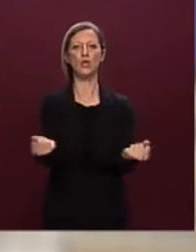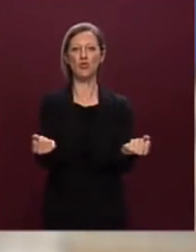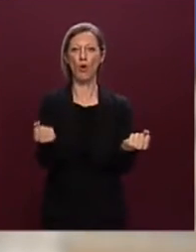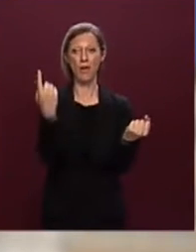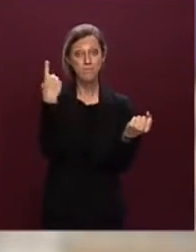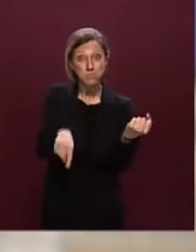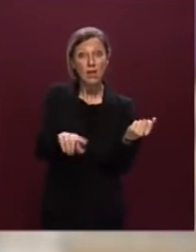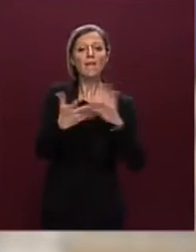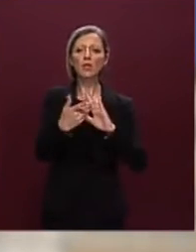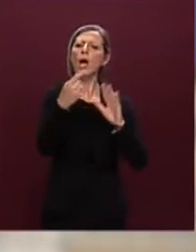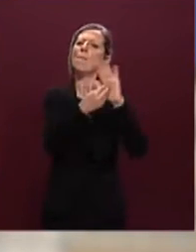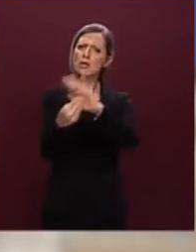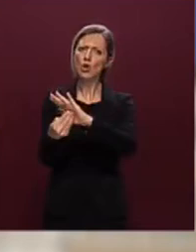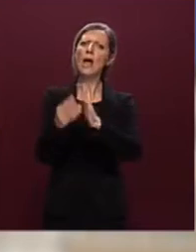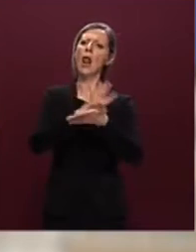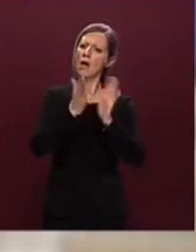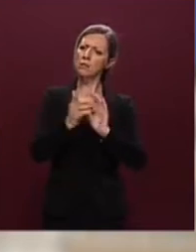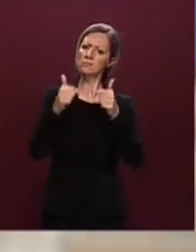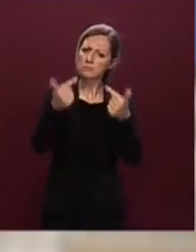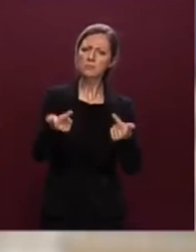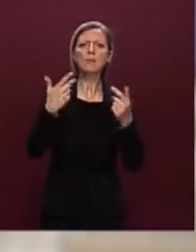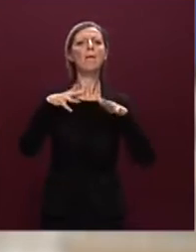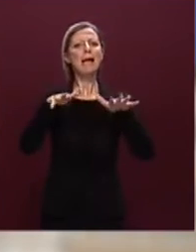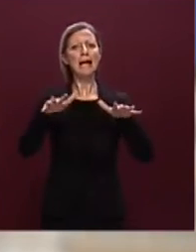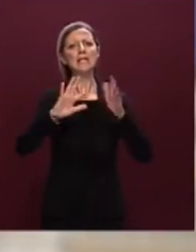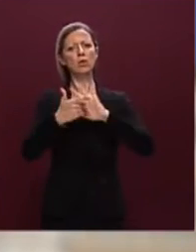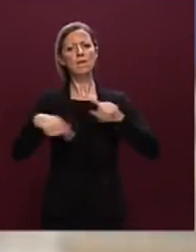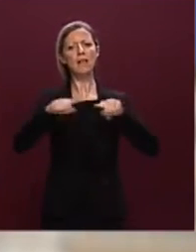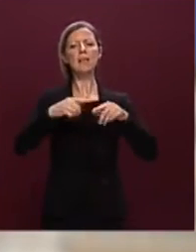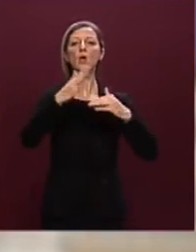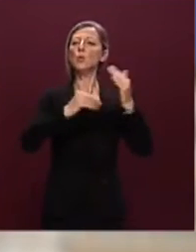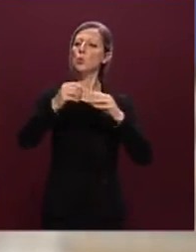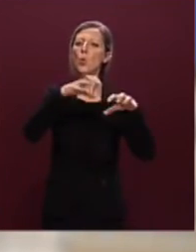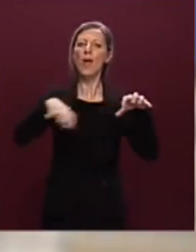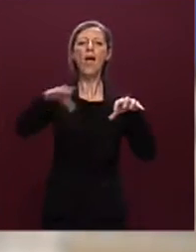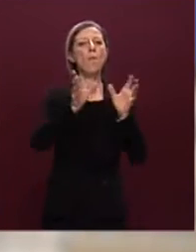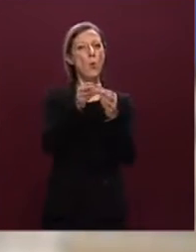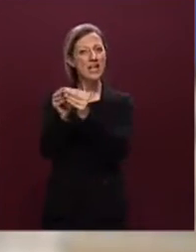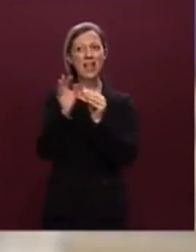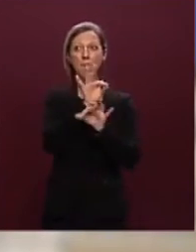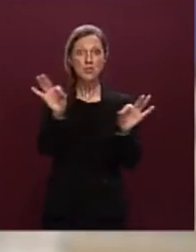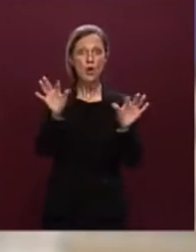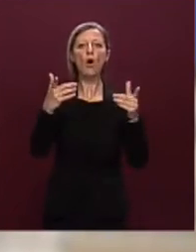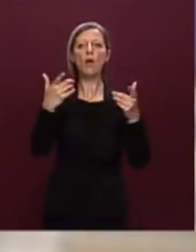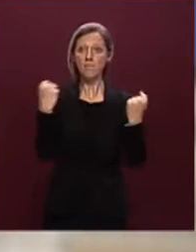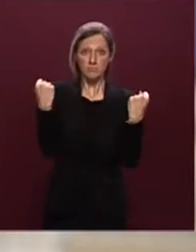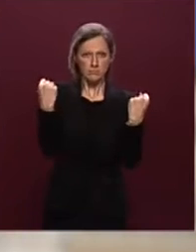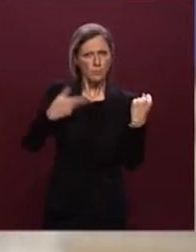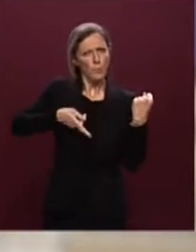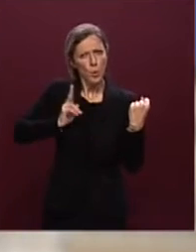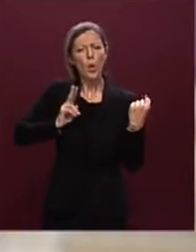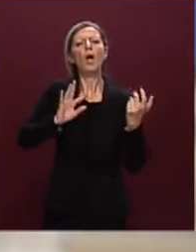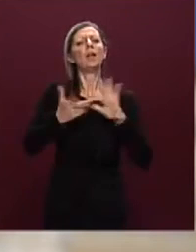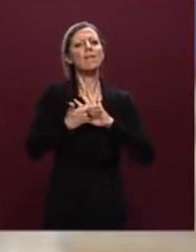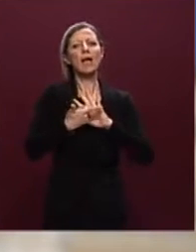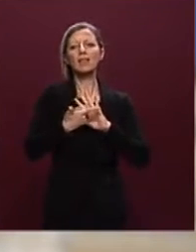personale e aver messo in moto un meccanismo per poter rafforzare le strutture delle unità di missione sinceramente non crea il problema